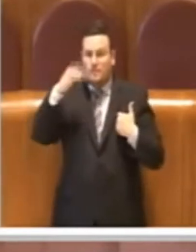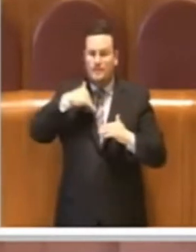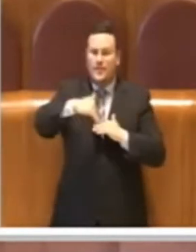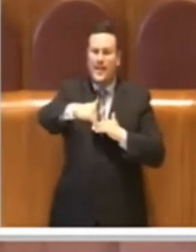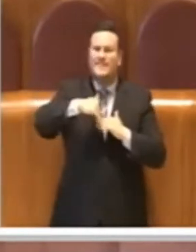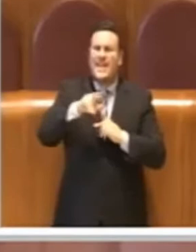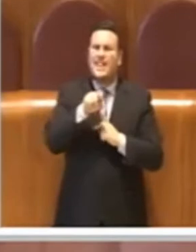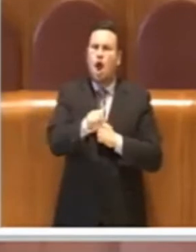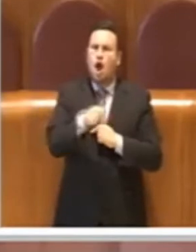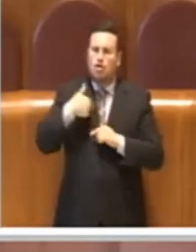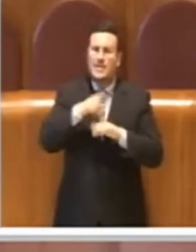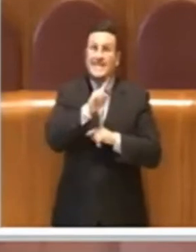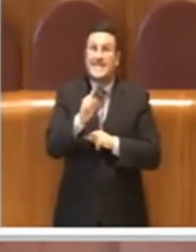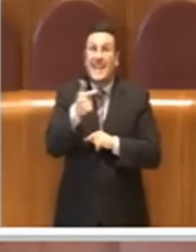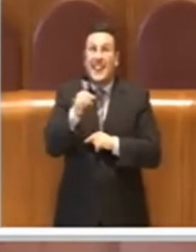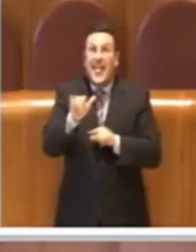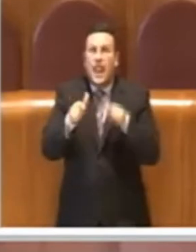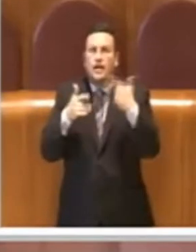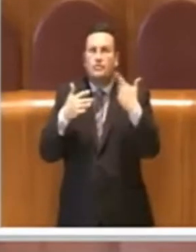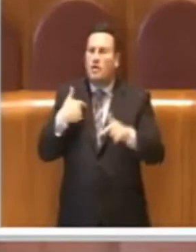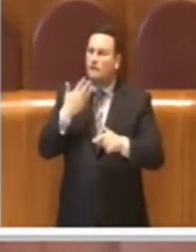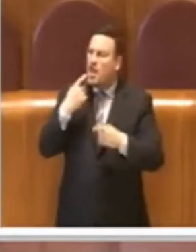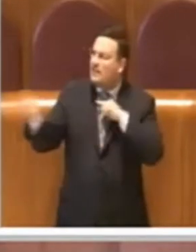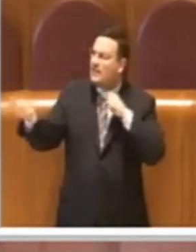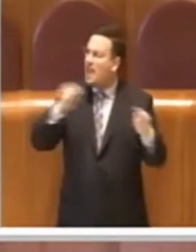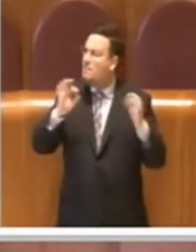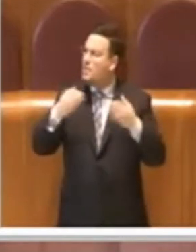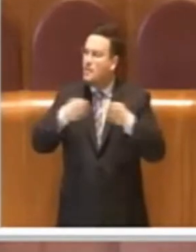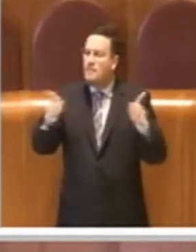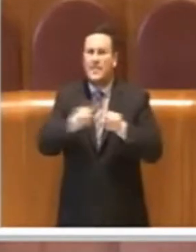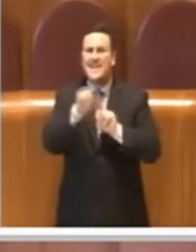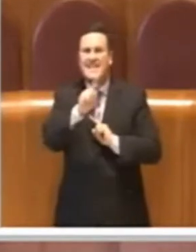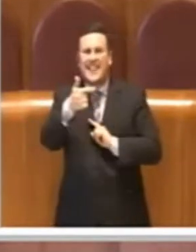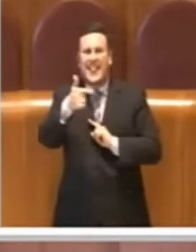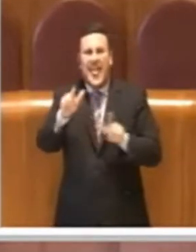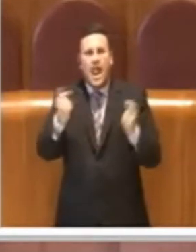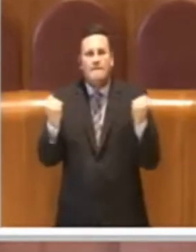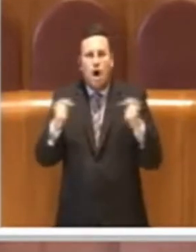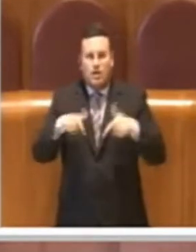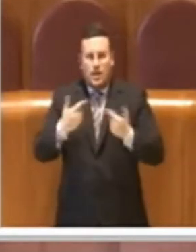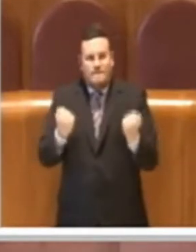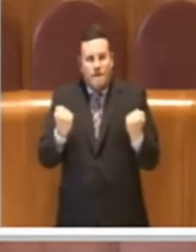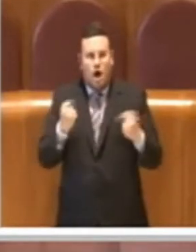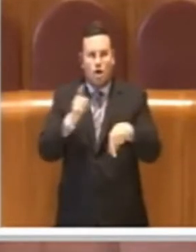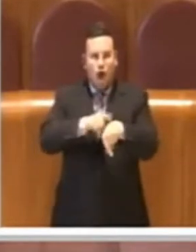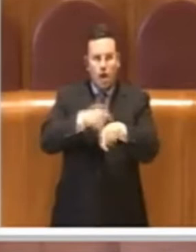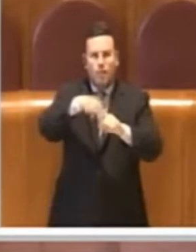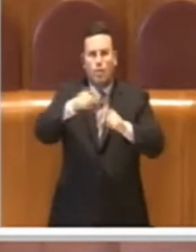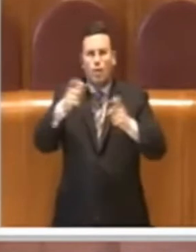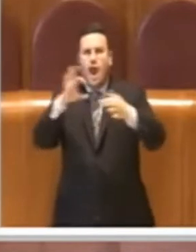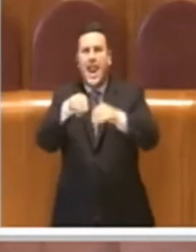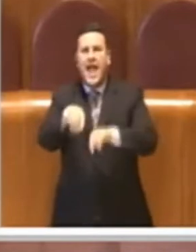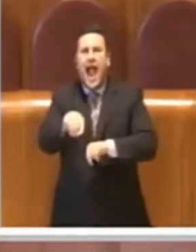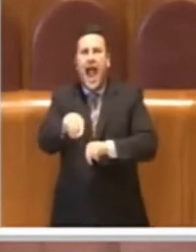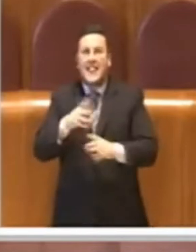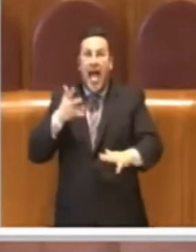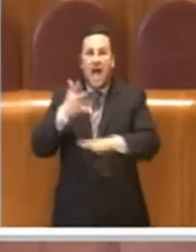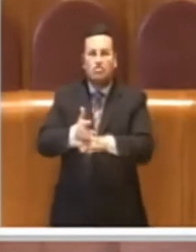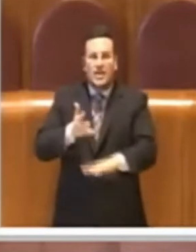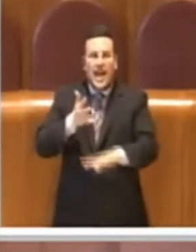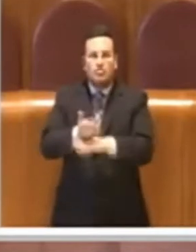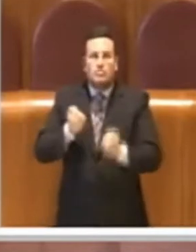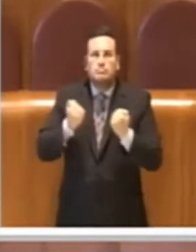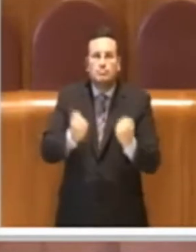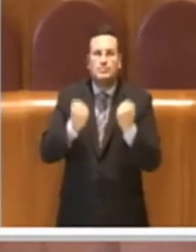ZTL, e quindi infatti a me piacerebbe aprire un dibattito sul rafforzamento della ZTL, non solo in termini di orari, ma anche in termini di accessi, perché l